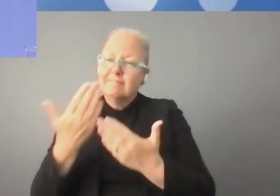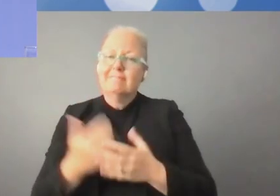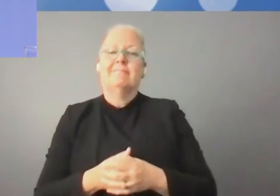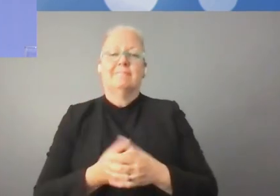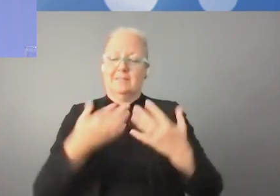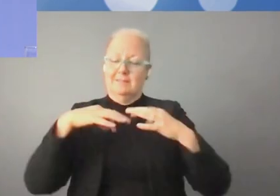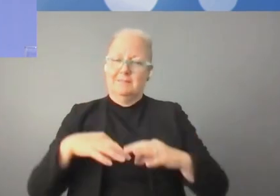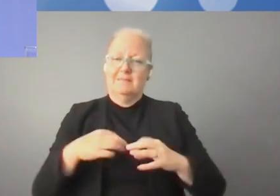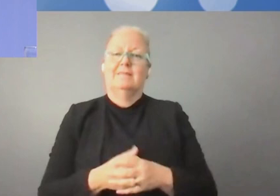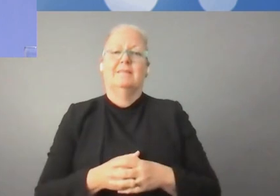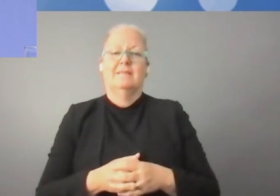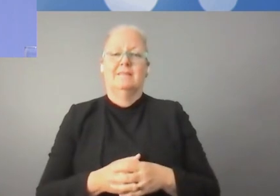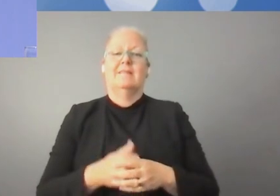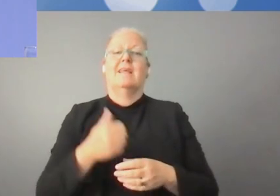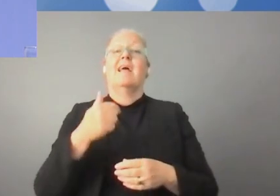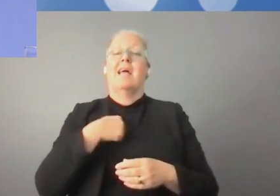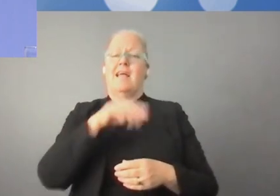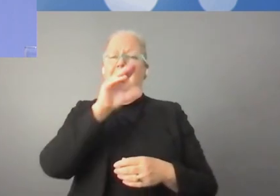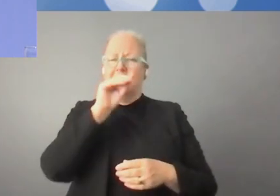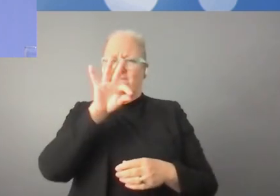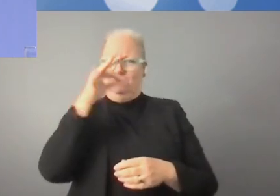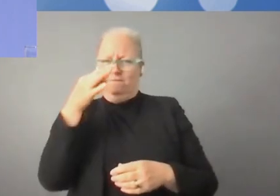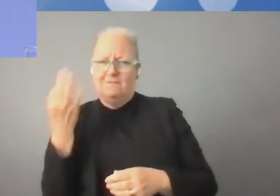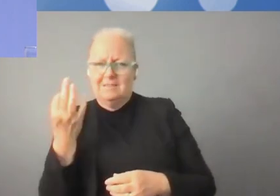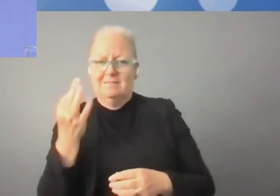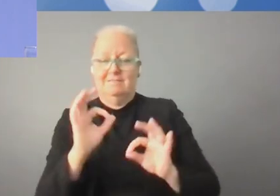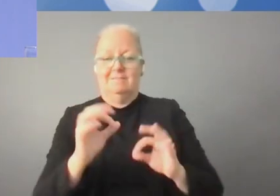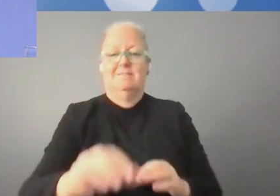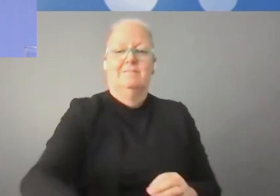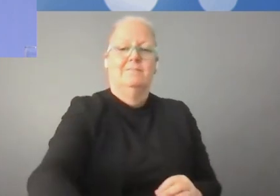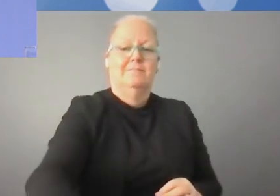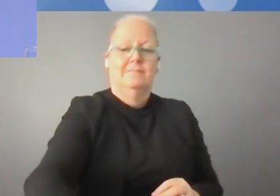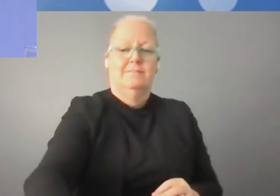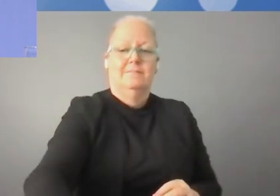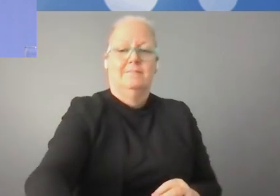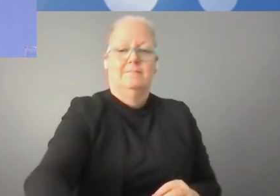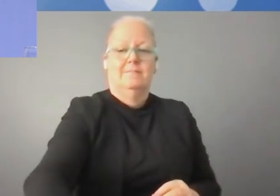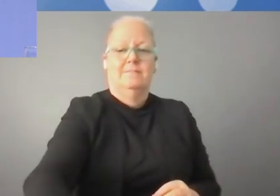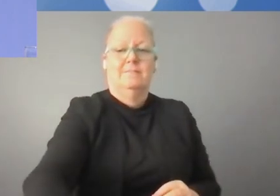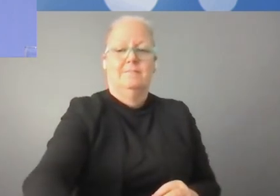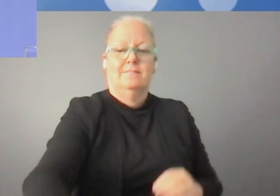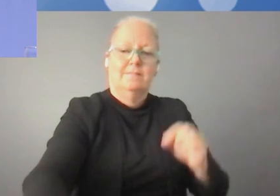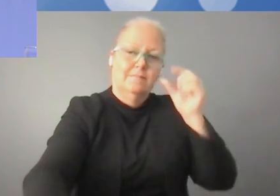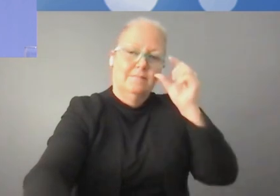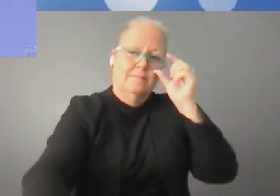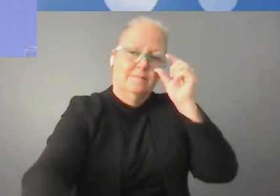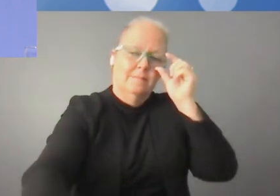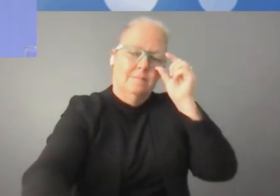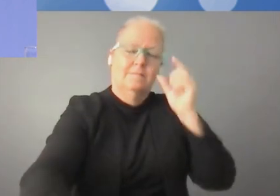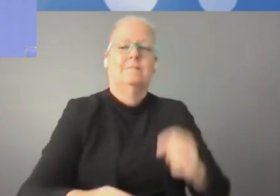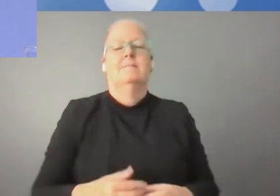car je vais parler français. Et je vais parler français, d'abord parce que nous sommes accueillis par l'ONU et nous avons